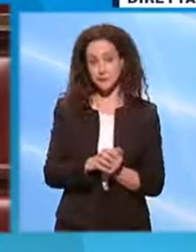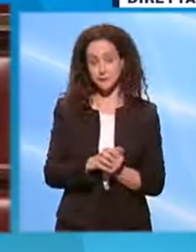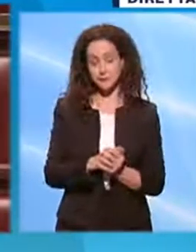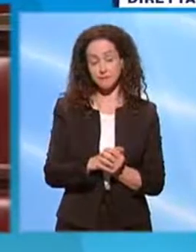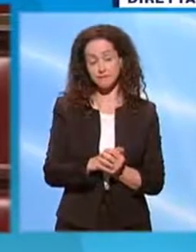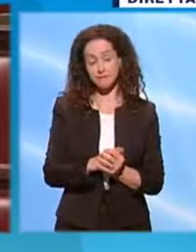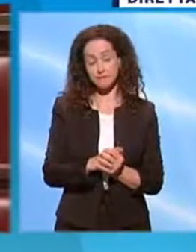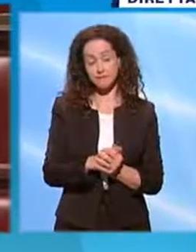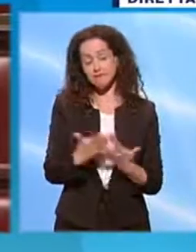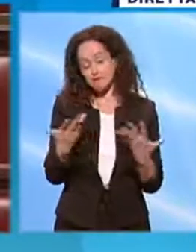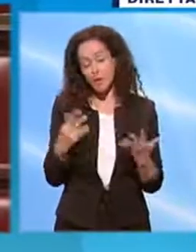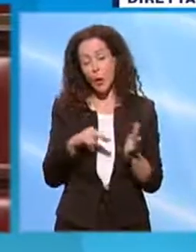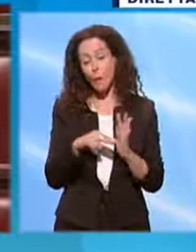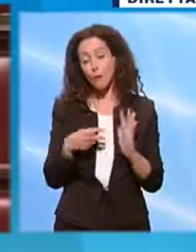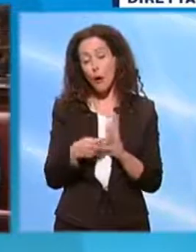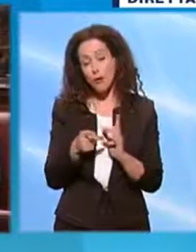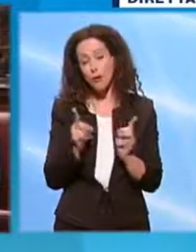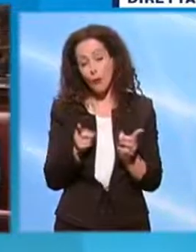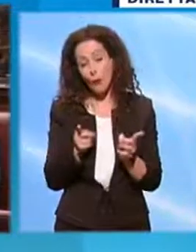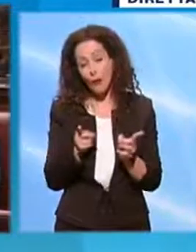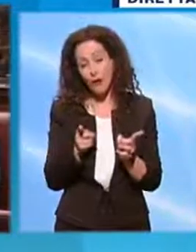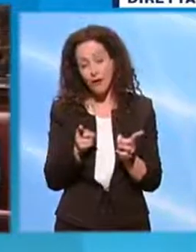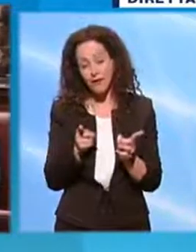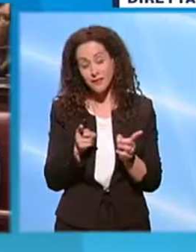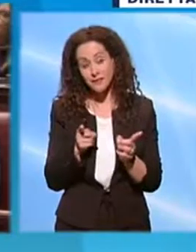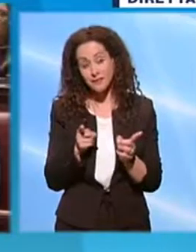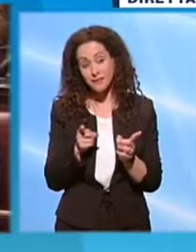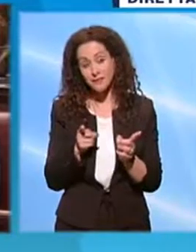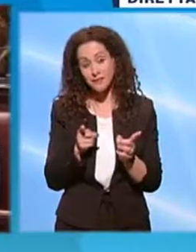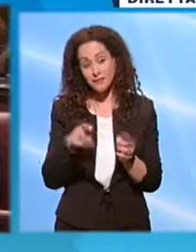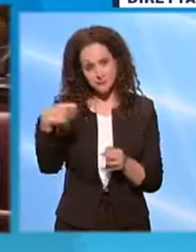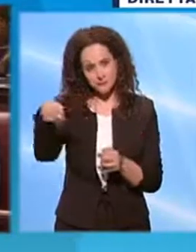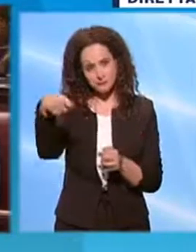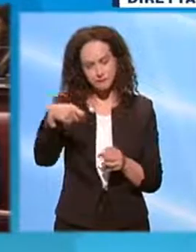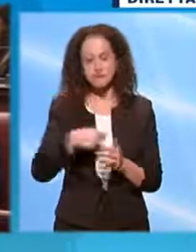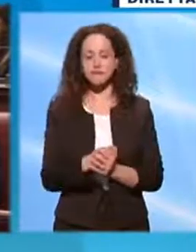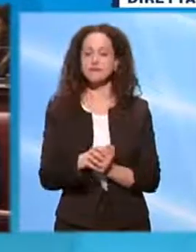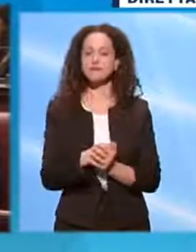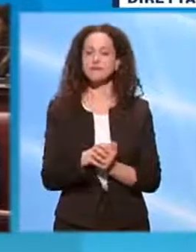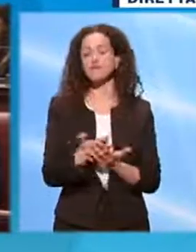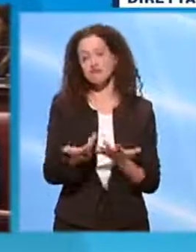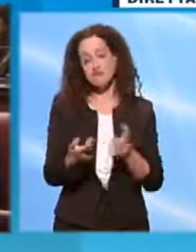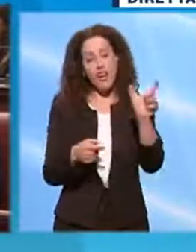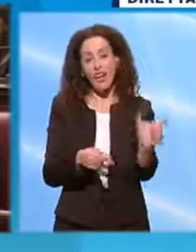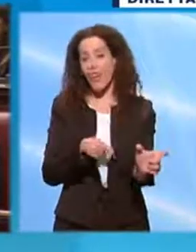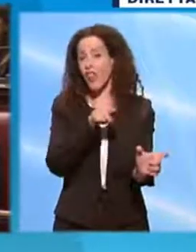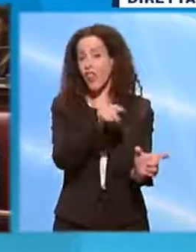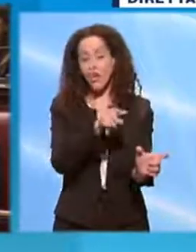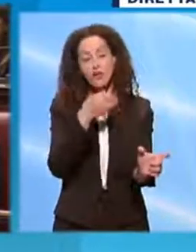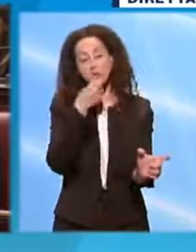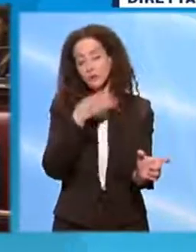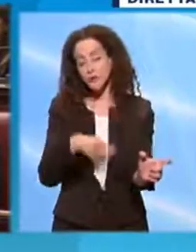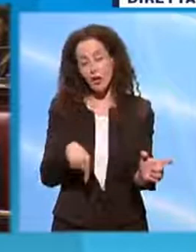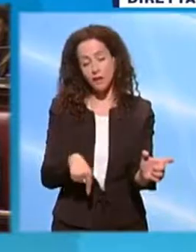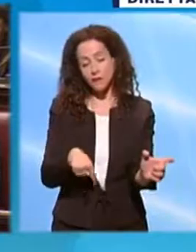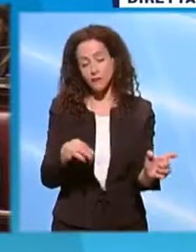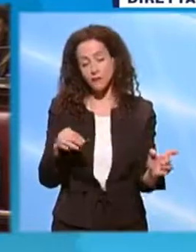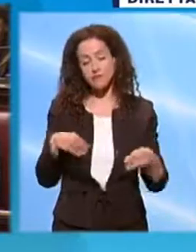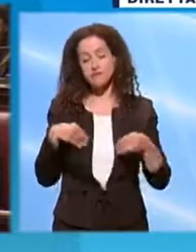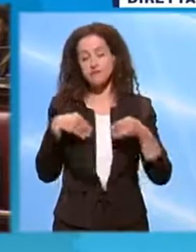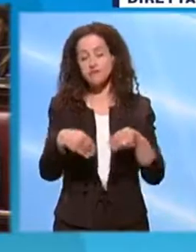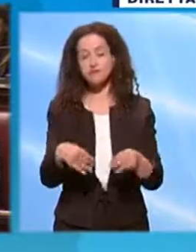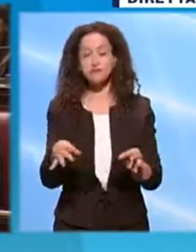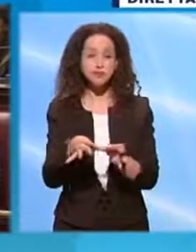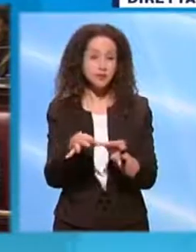Il problema qual è? Il problema è che lei purtroppo si presenta a questo appuntamento da